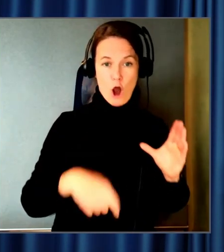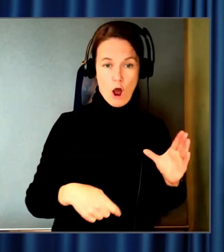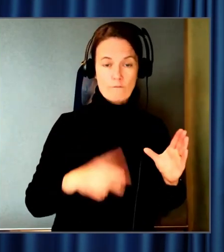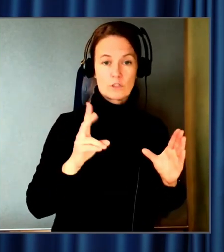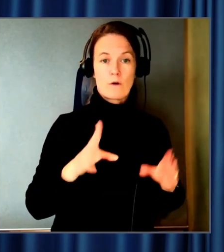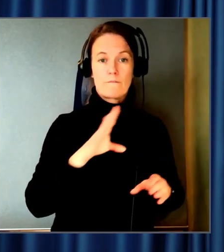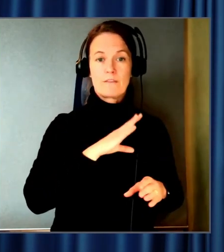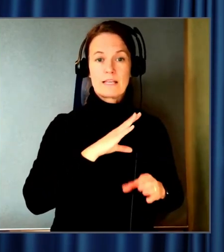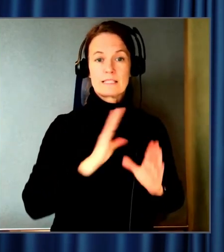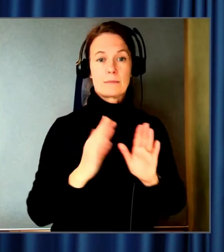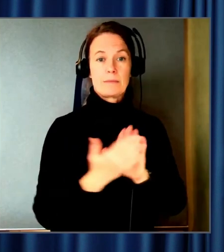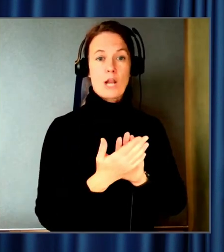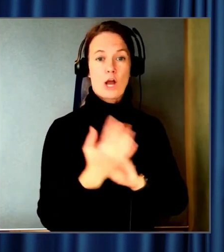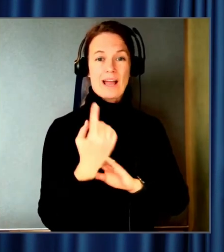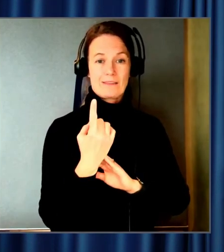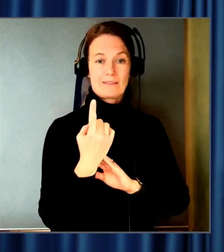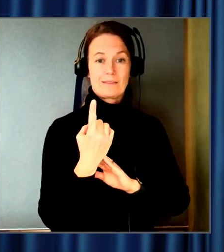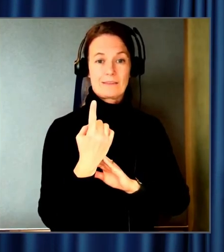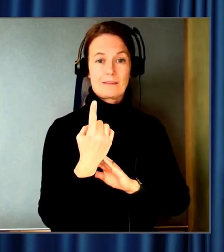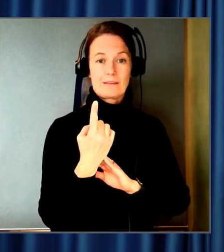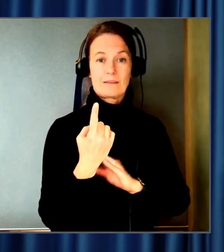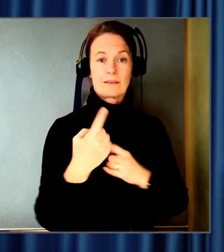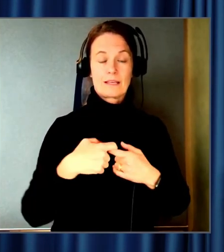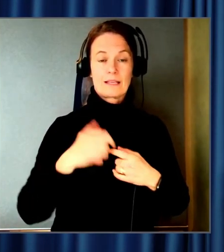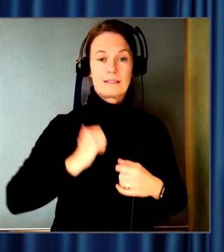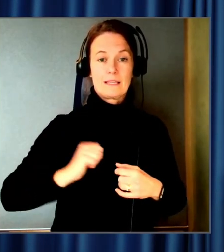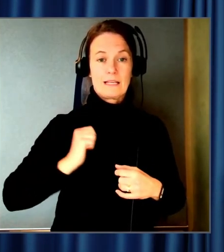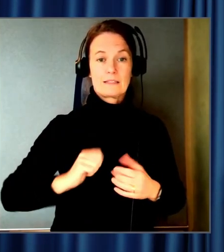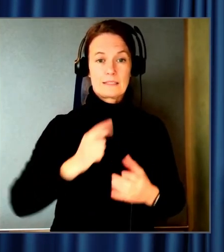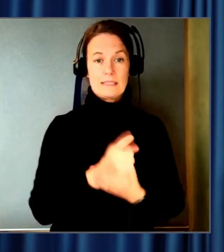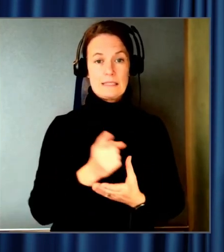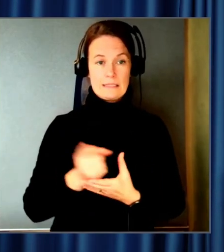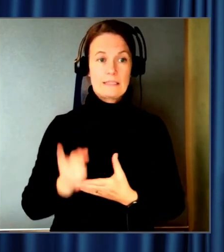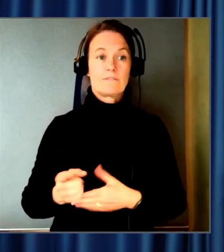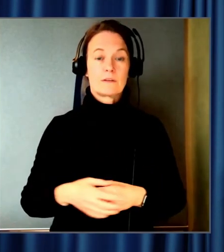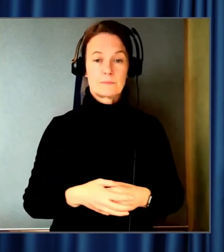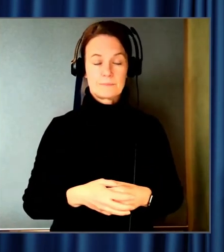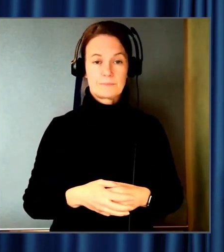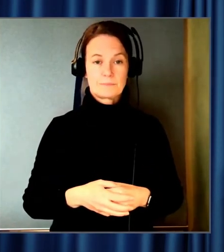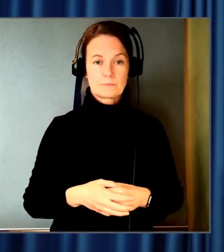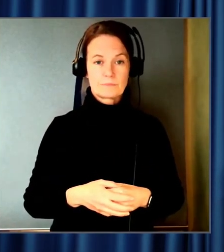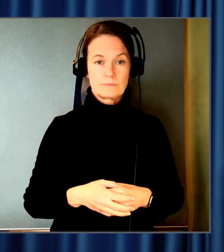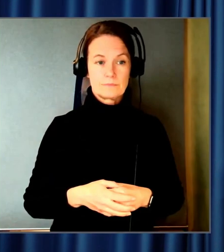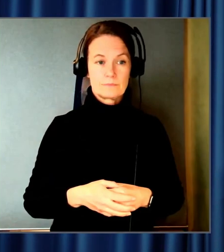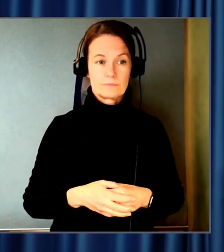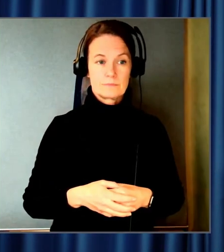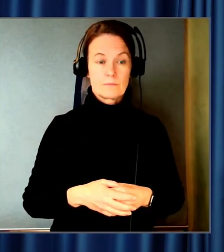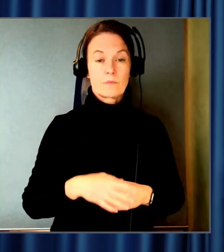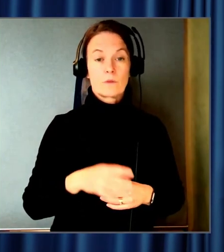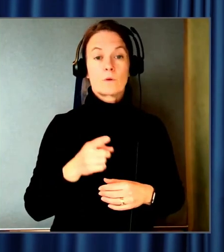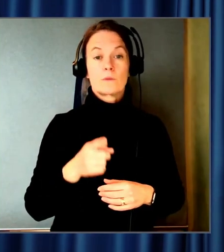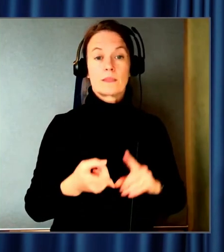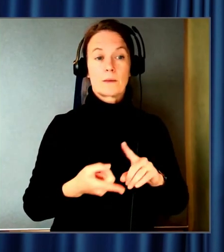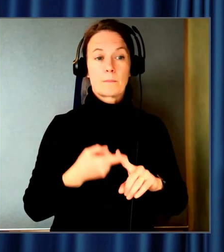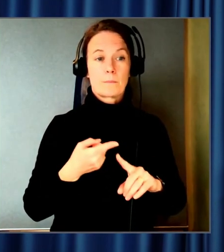bilaga 1. I tillgänglighetsdirektivet. Och det börjar ju.